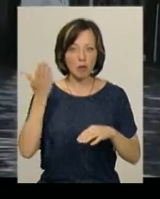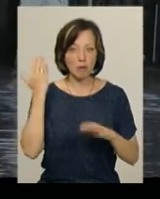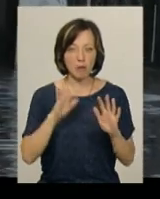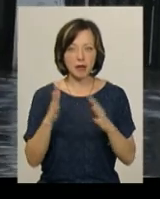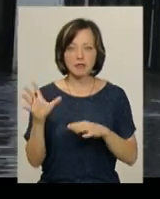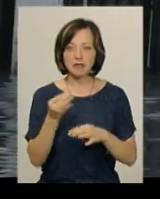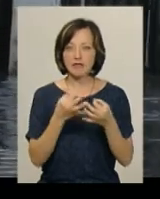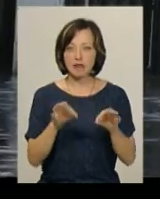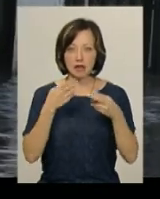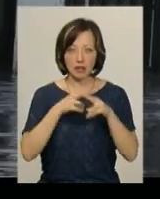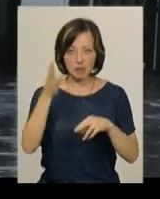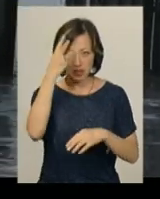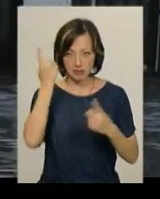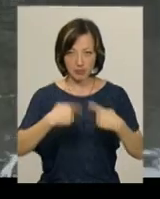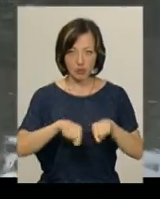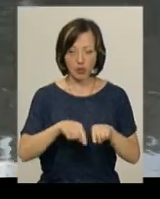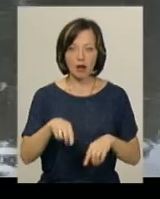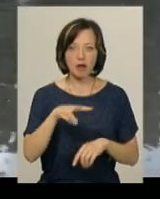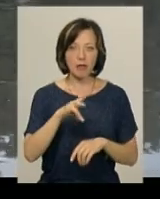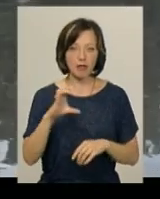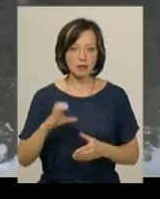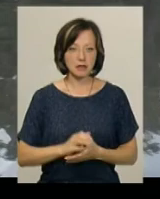вільна техніка хмельницьких підрозділів ДСНС.